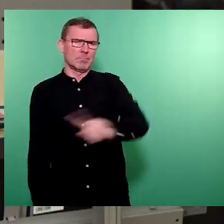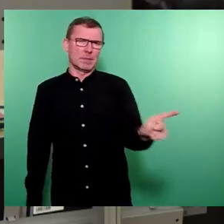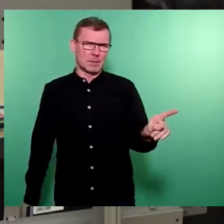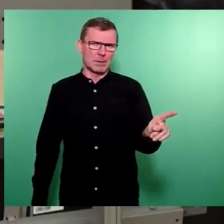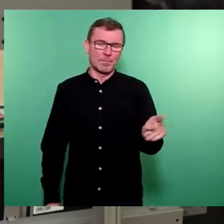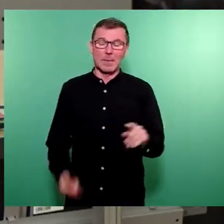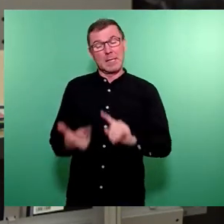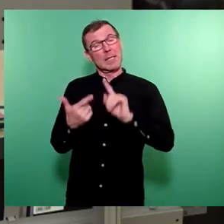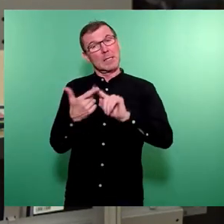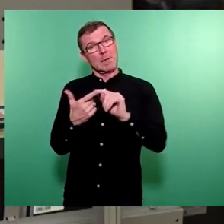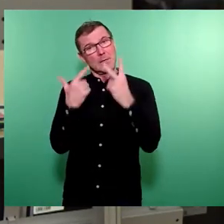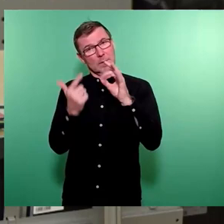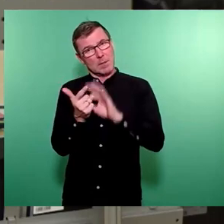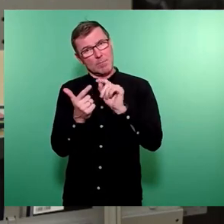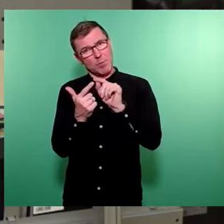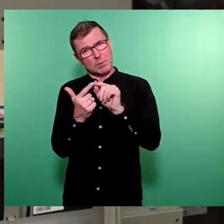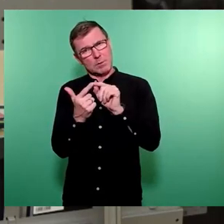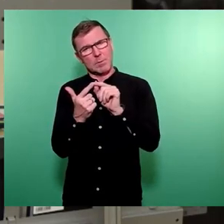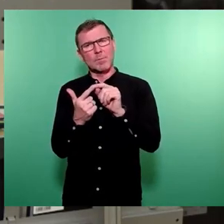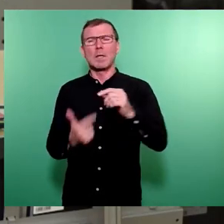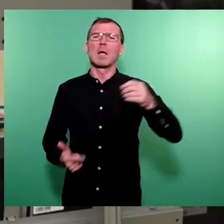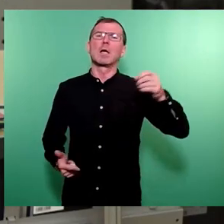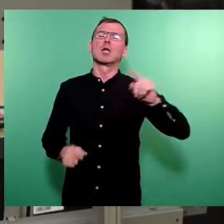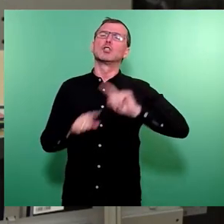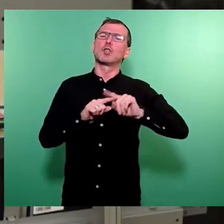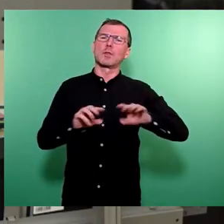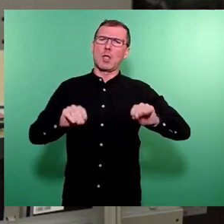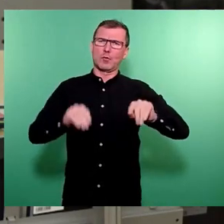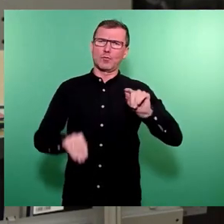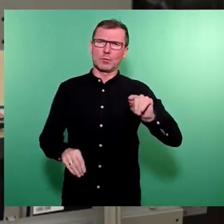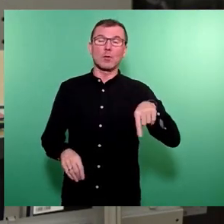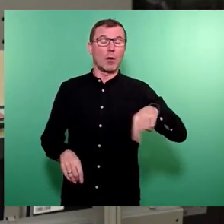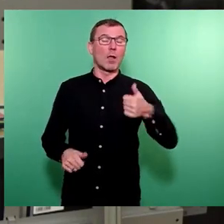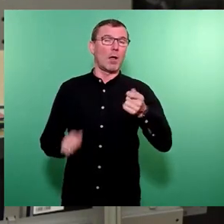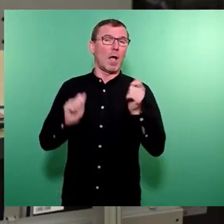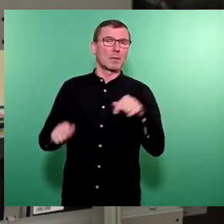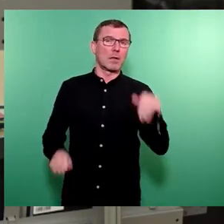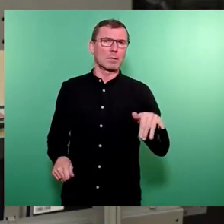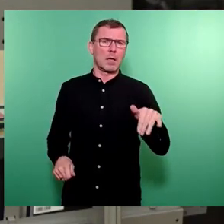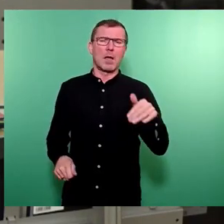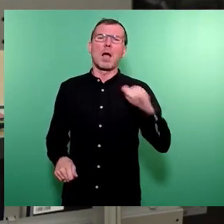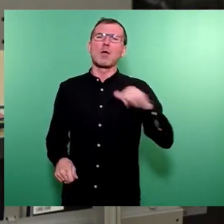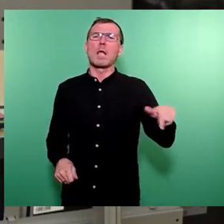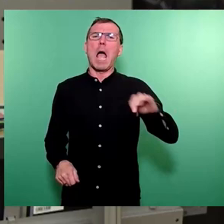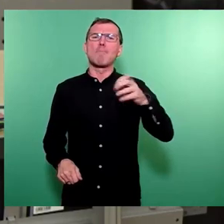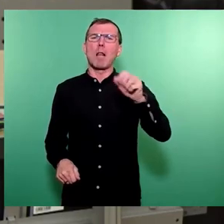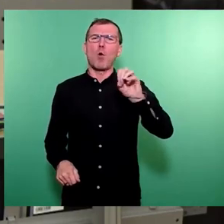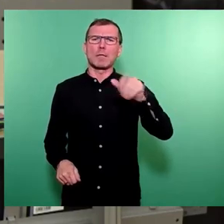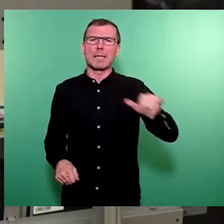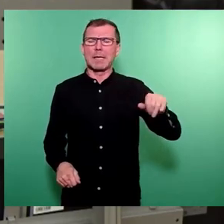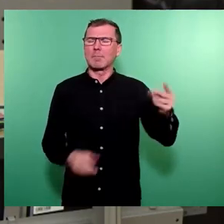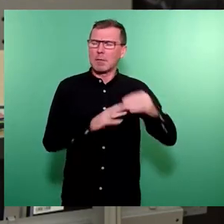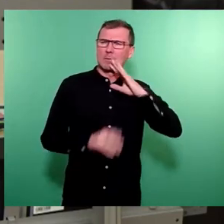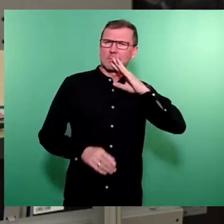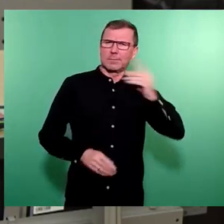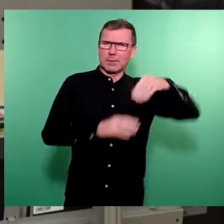zweiten wichtigen Punkt will ich noch ansprechen, das ist der Punkt Sondernutzung. Da haben wir heute noch einen Antrag. Der Kollege Malony wird etwas mehr sagen, aber das ist ganz